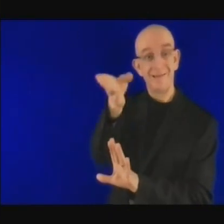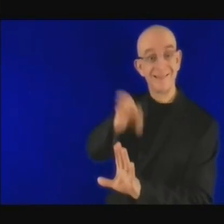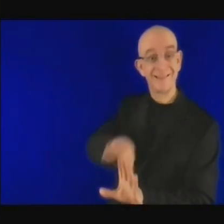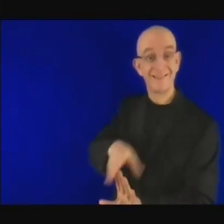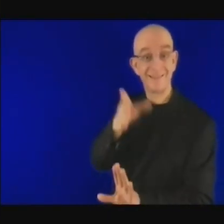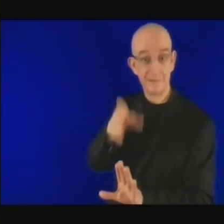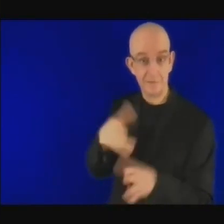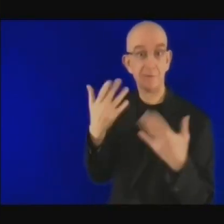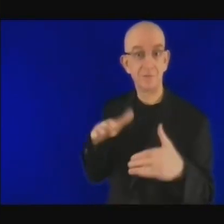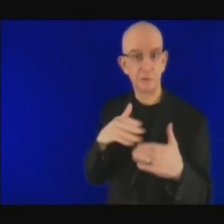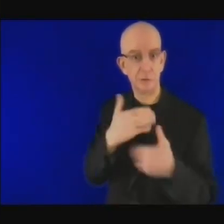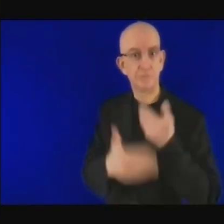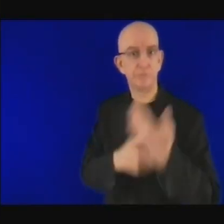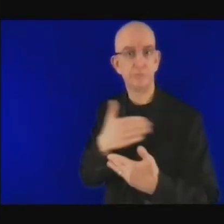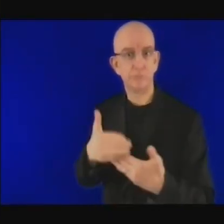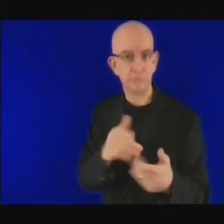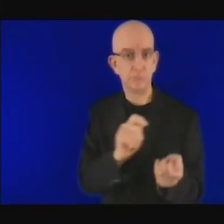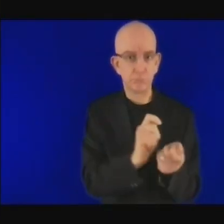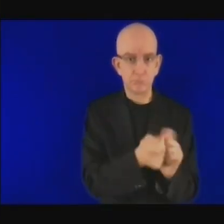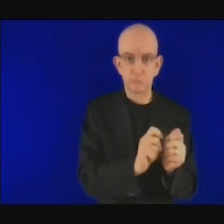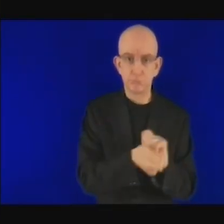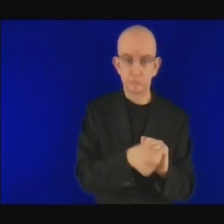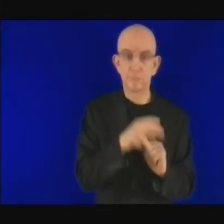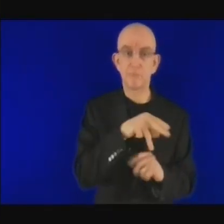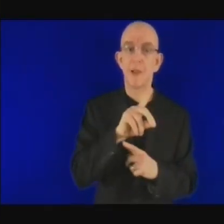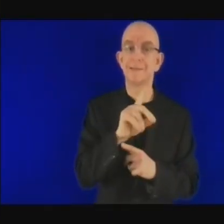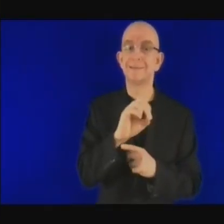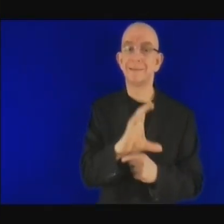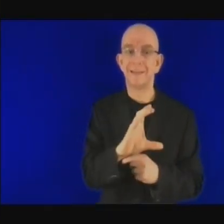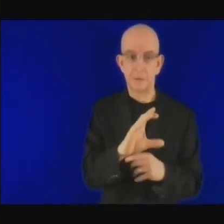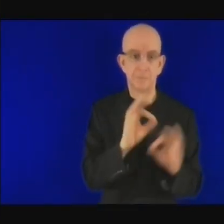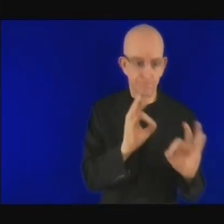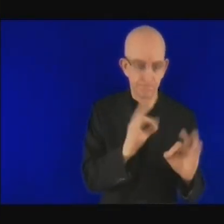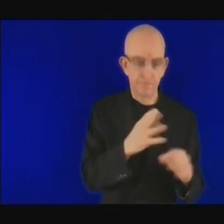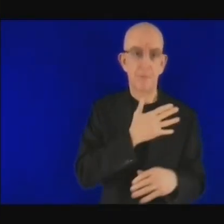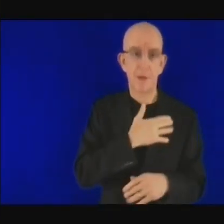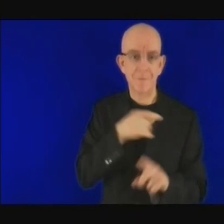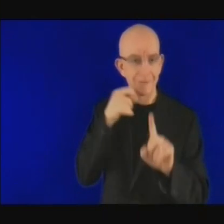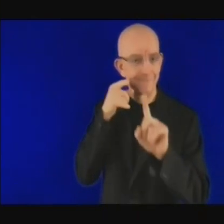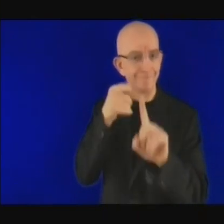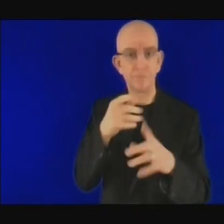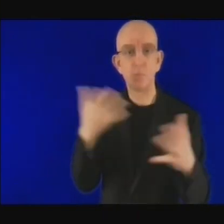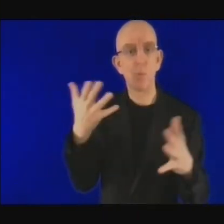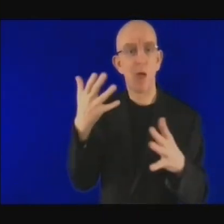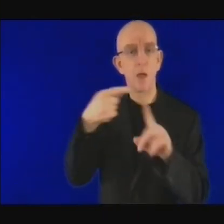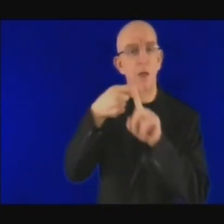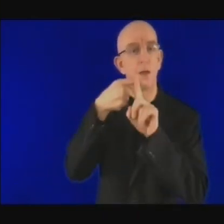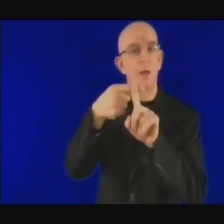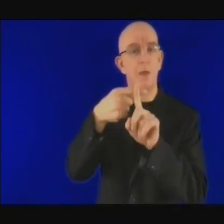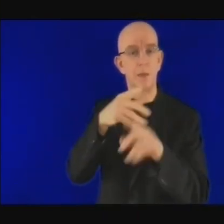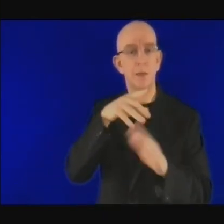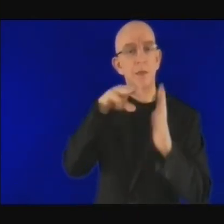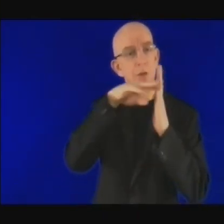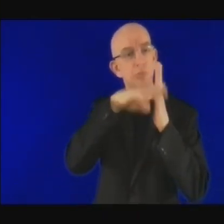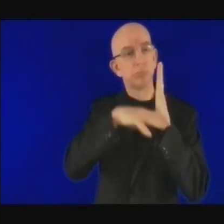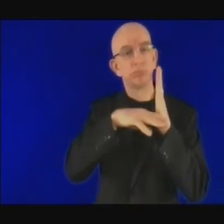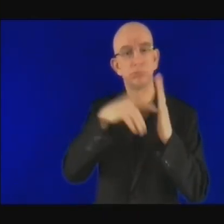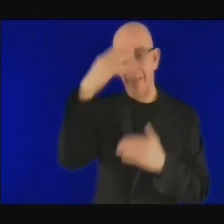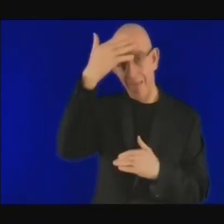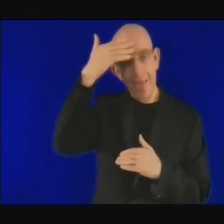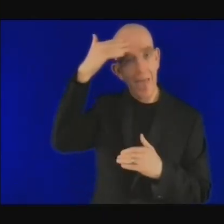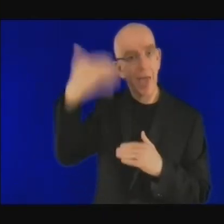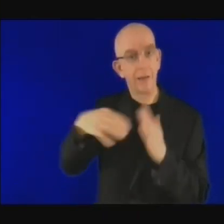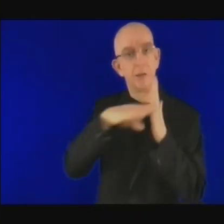réexaminer leur NDC et on essaye de déterminer